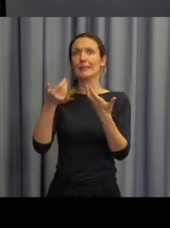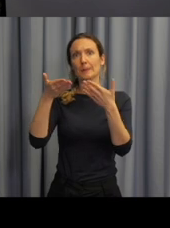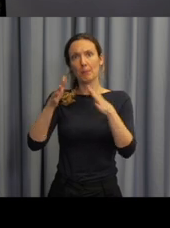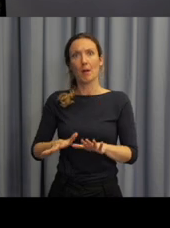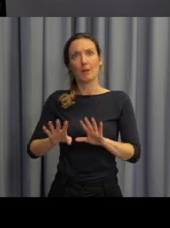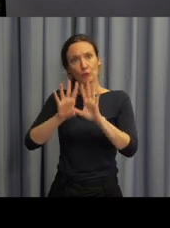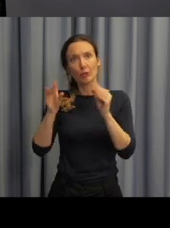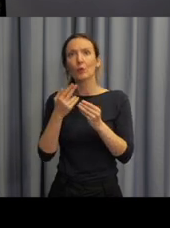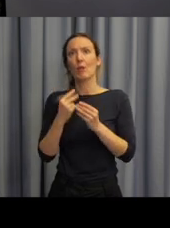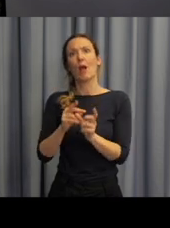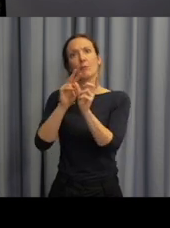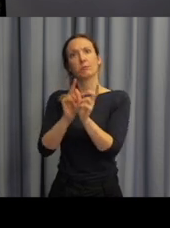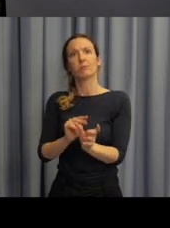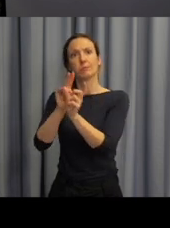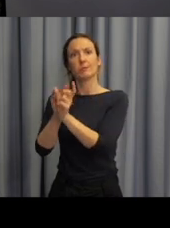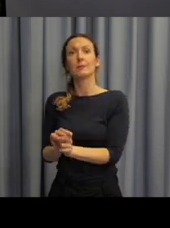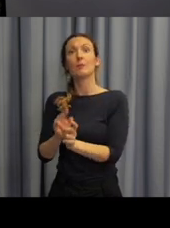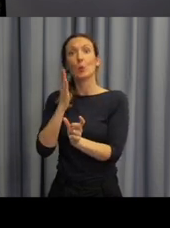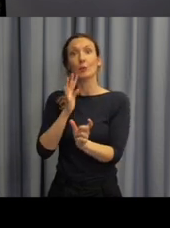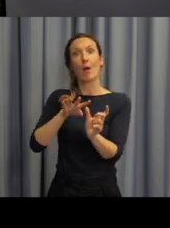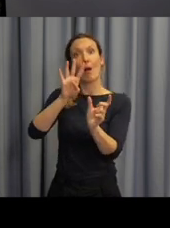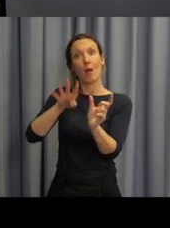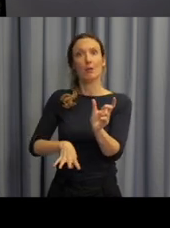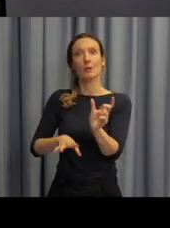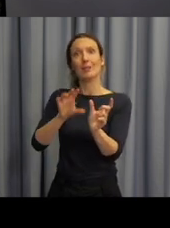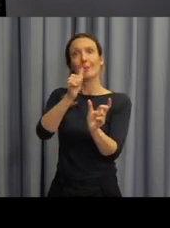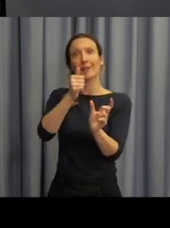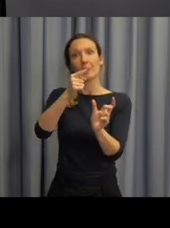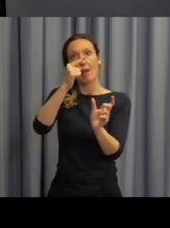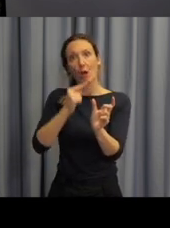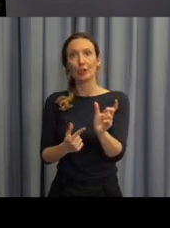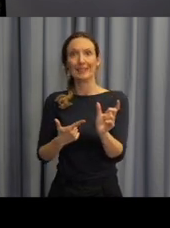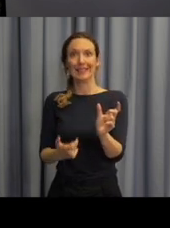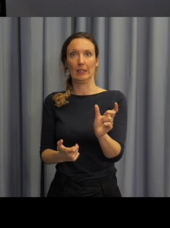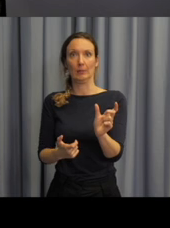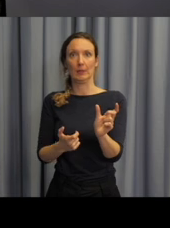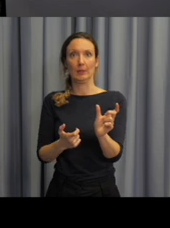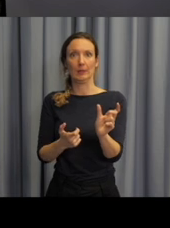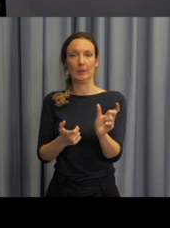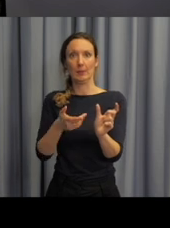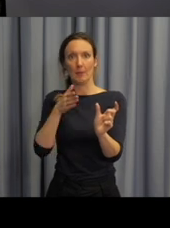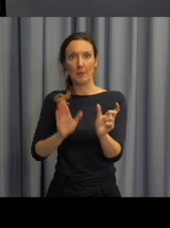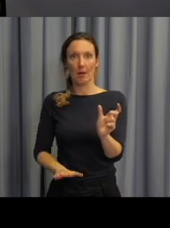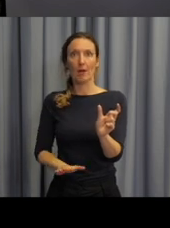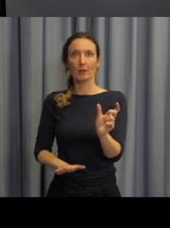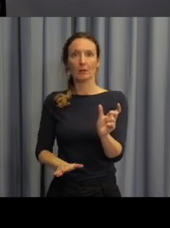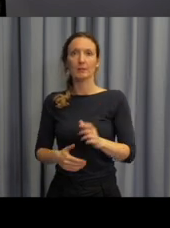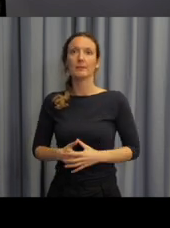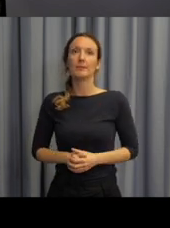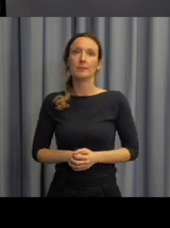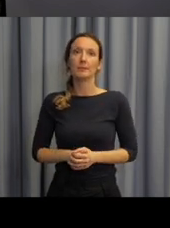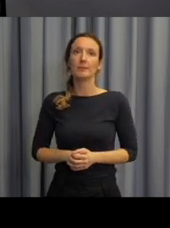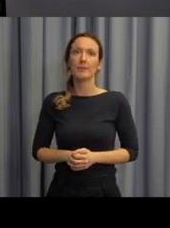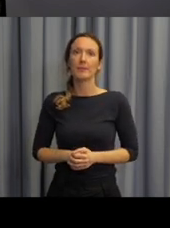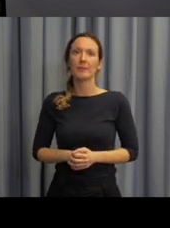pohybujeme vlastně na té vertikále od prvního do sedmého pádu, ale k tomu